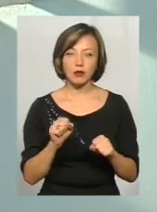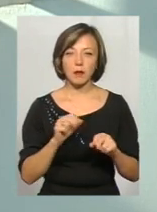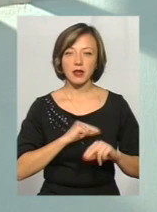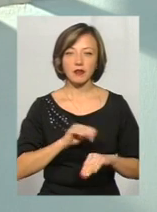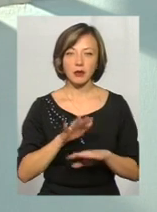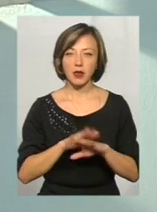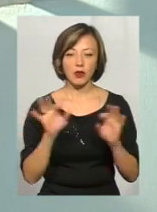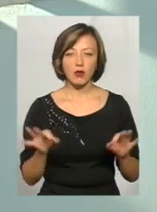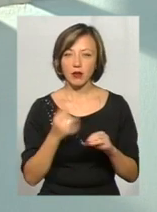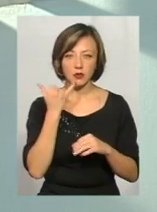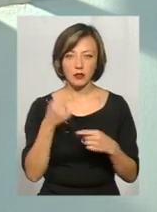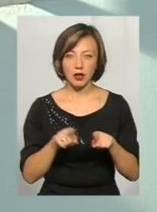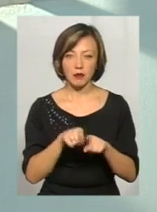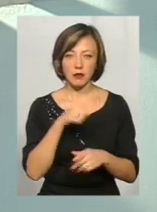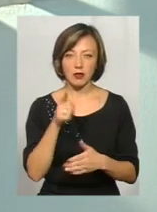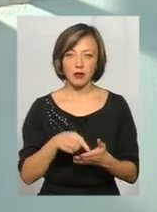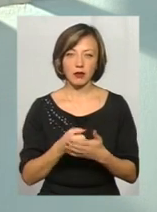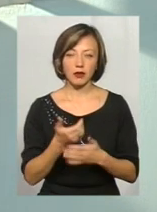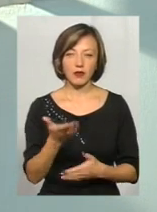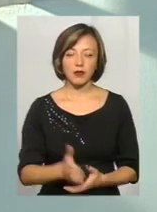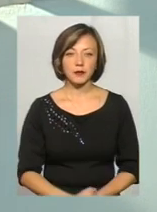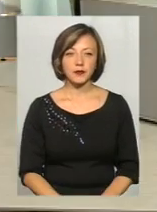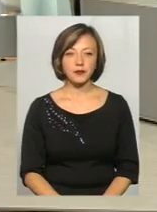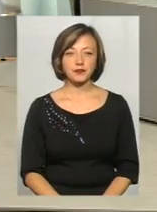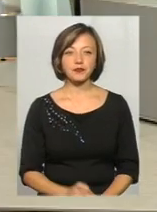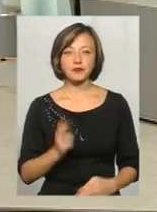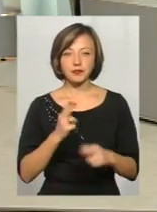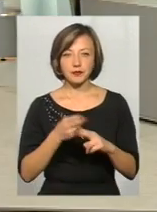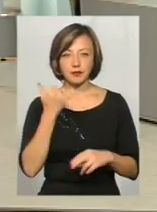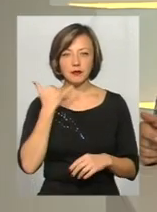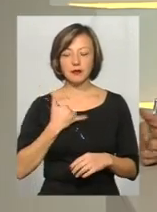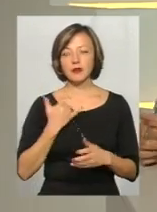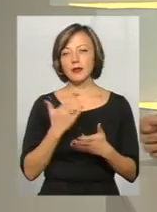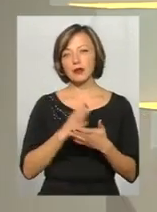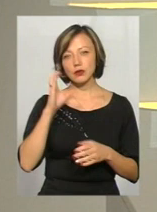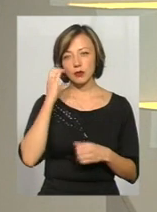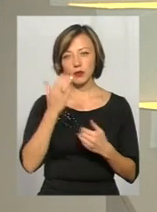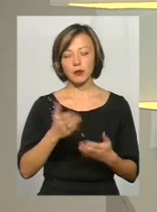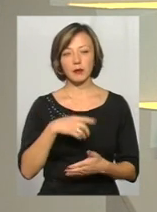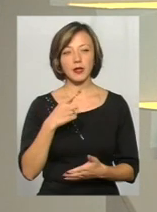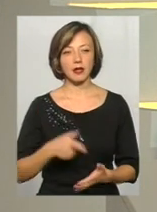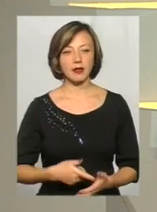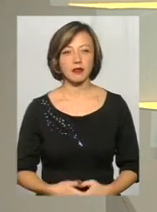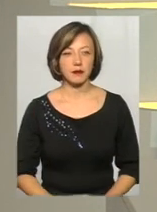банку ніколи не позвонить з такими питаннями до вас. Я вас на халинку прибью. У нас є глядач. Давайте послухаємо його питання.